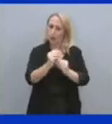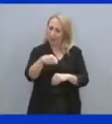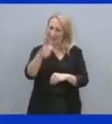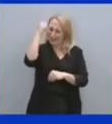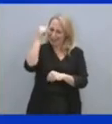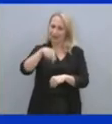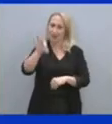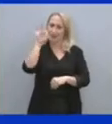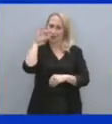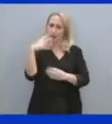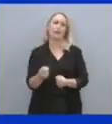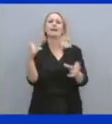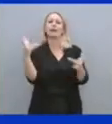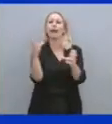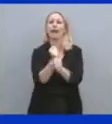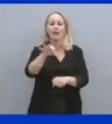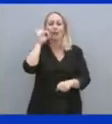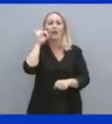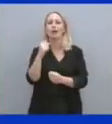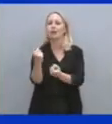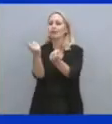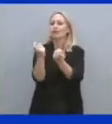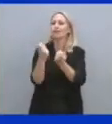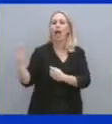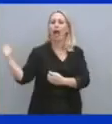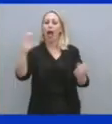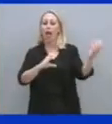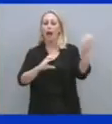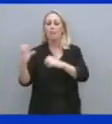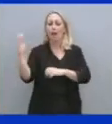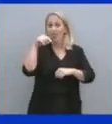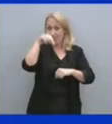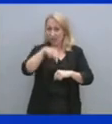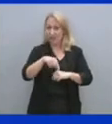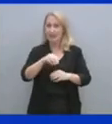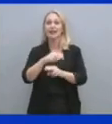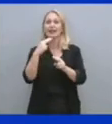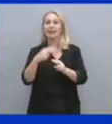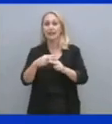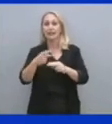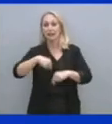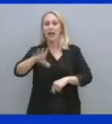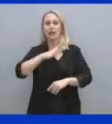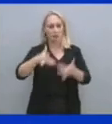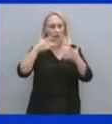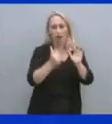στην Θεσσαλονίκη που έχει καταφέρει να προσελκύσει πολύ σημαντικές ξένες επενδύσεις αναστρέφοντας εδώ στην πόλη το brain drain.